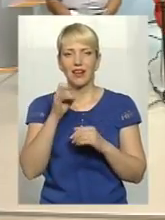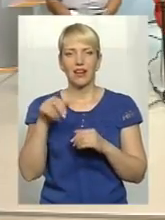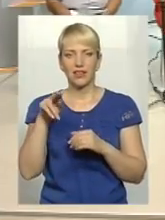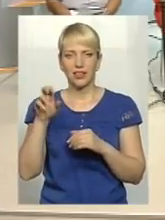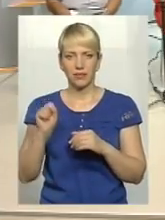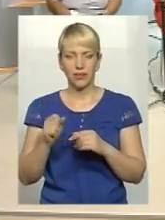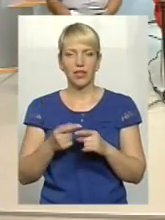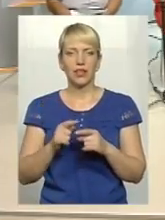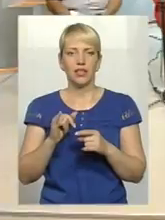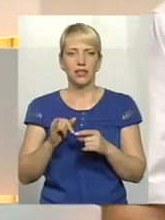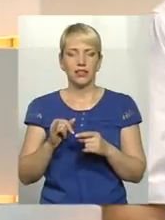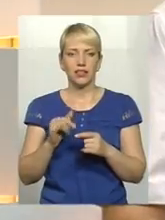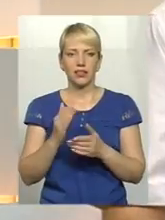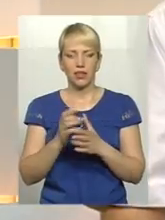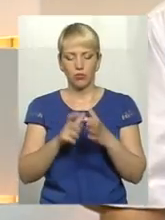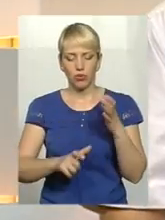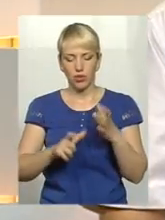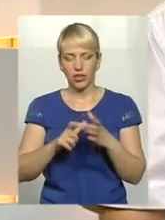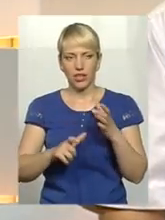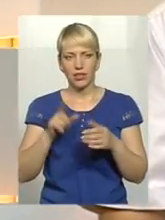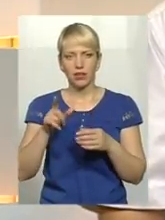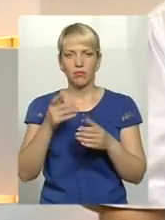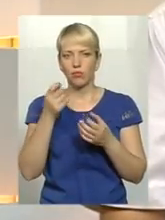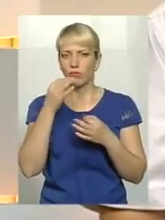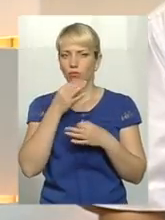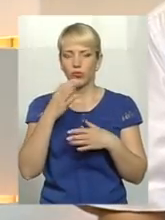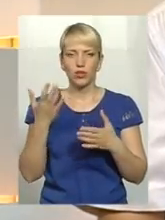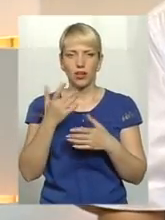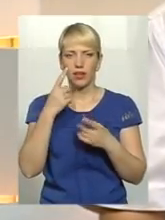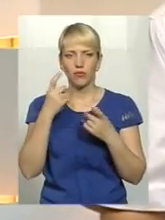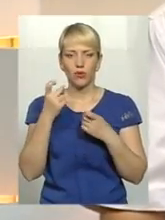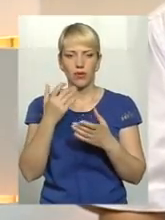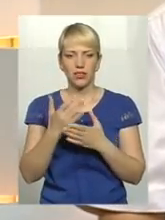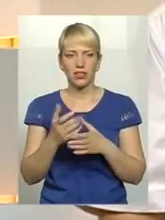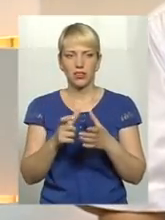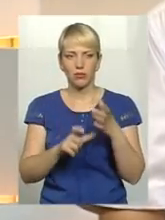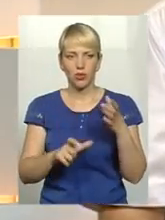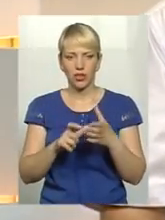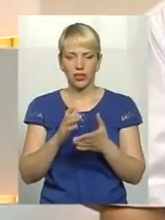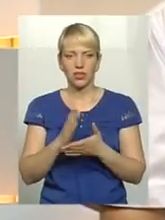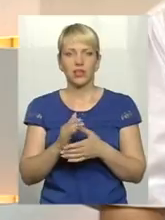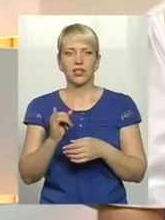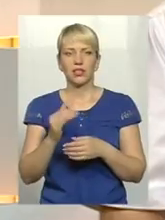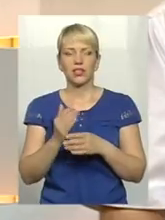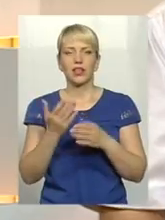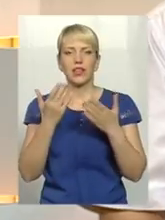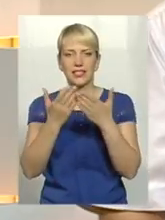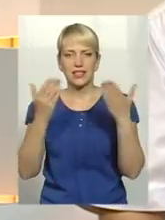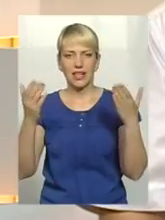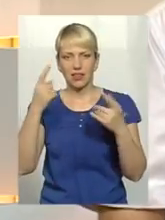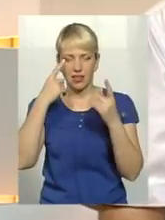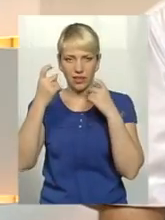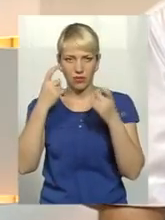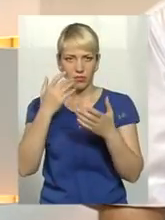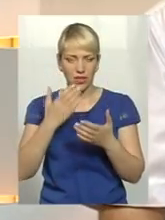селищні ради, є буклетики, є будь-яка інформація, наскільки виготовлялись буклетики, є буклетики, є на стендах інформація,